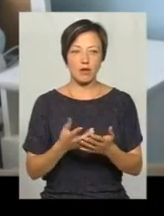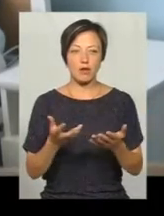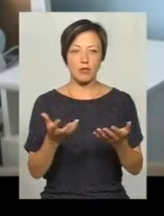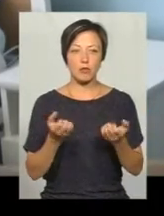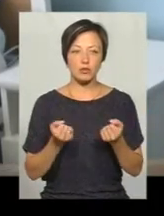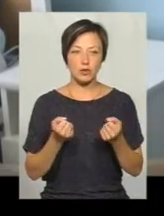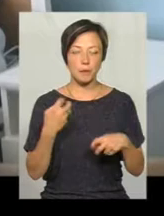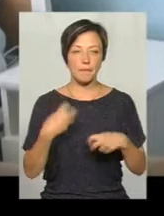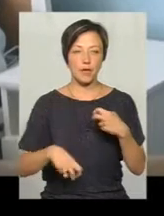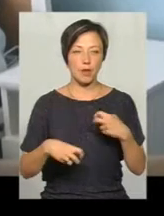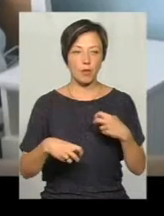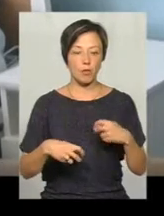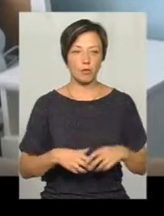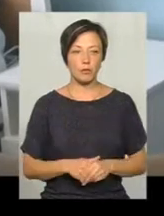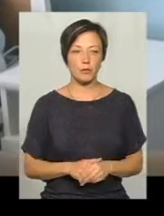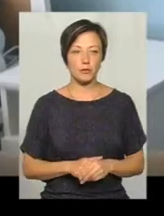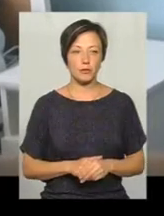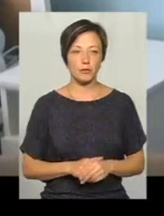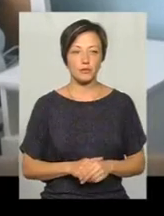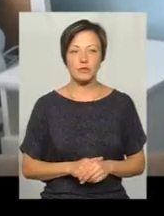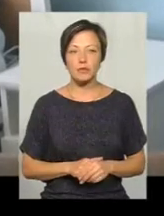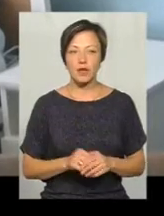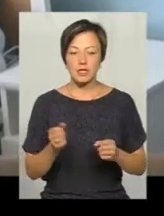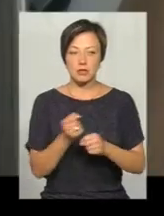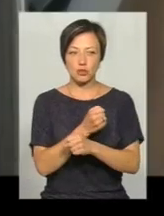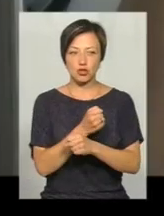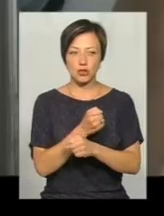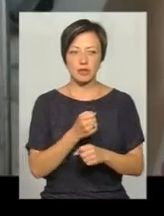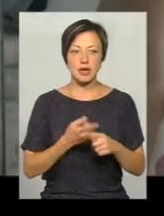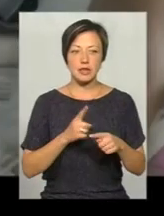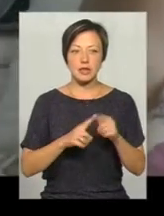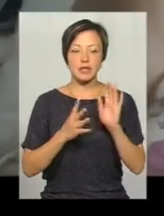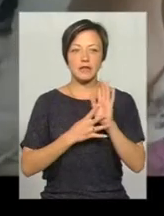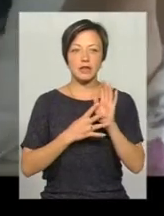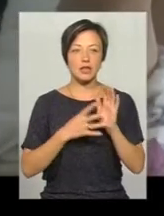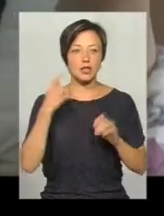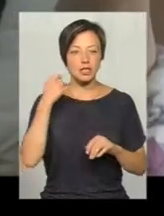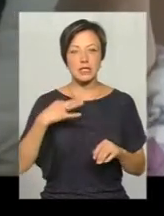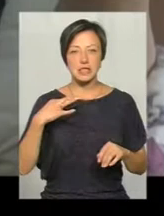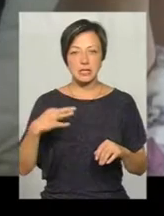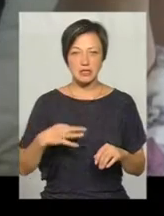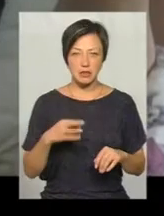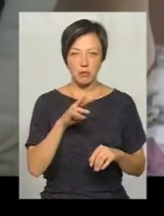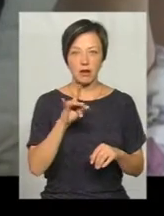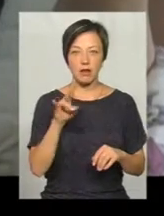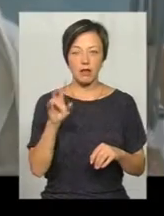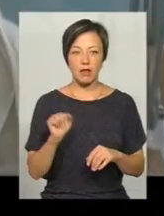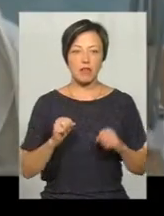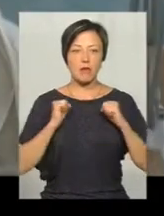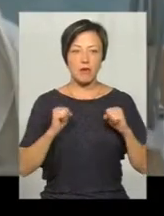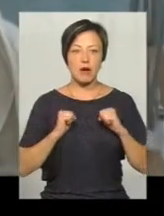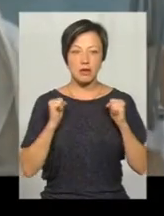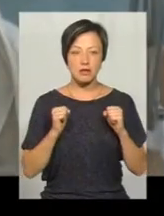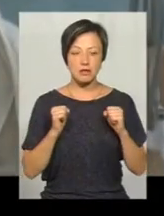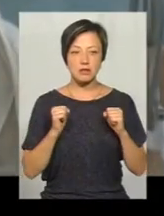прилом зі зміщенням. А це 9-річний син Марини Констевич. Намагався принести бабусі